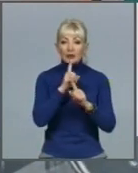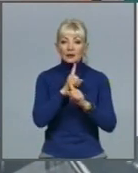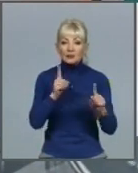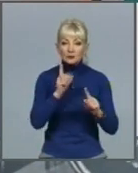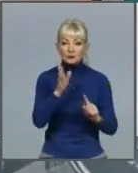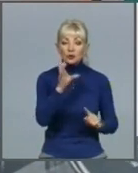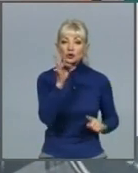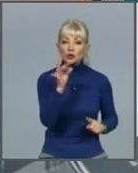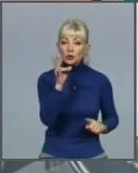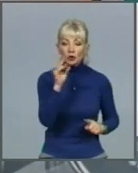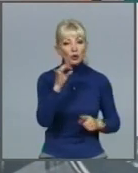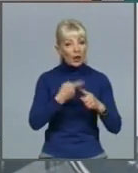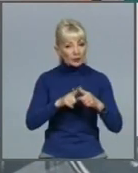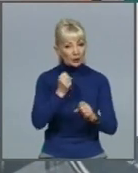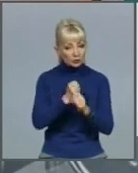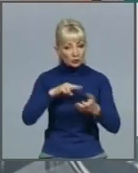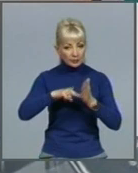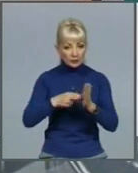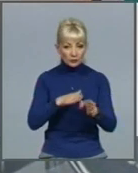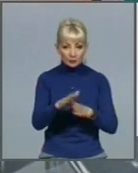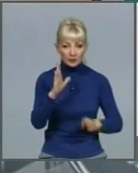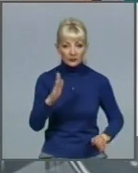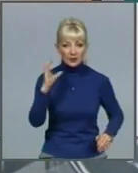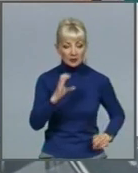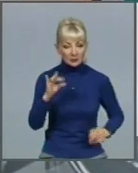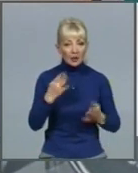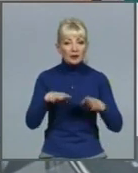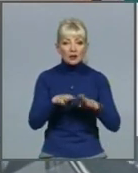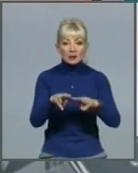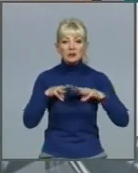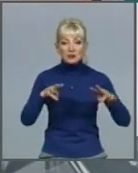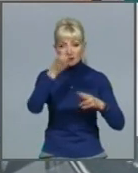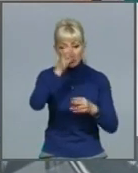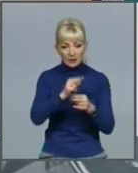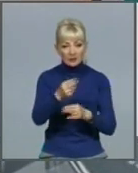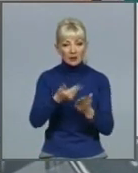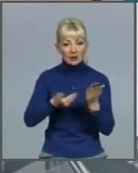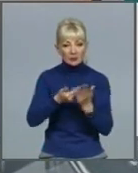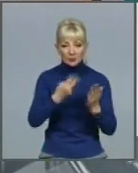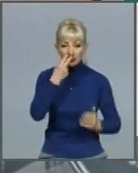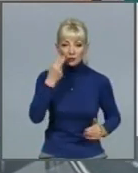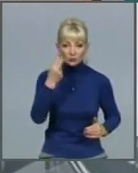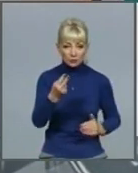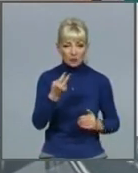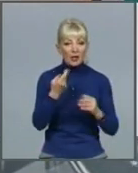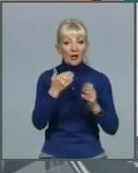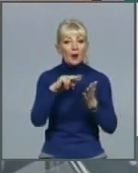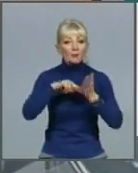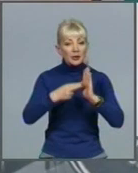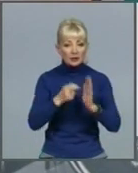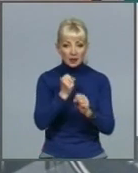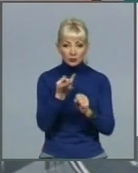роботу планують зробити у вересні. Також Міністерство освіти рекомендує передбачити гнучкий графік роботи для вчителів,